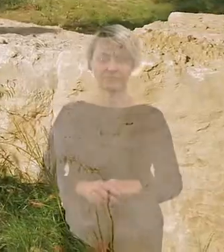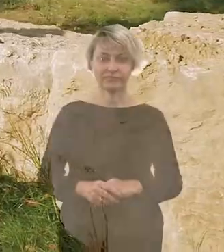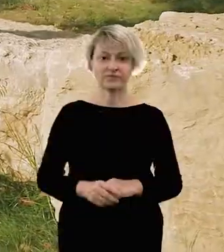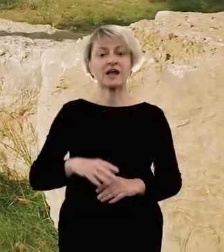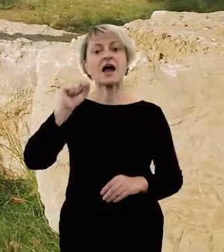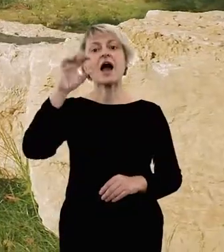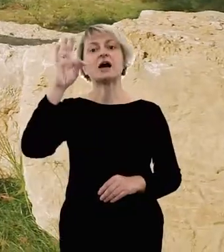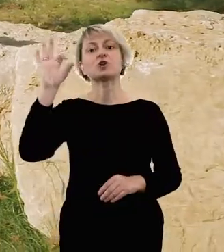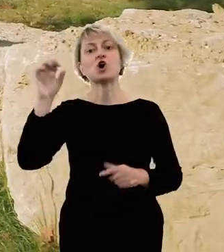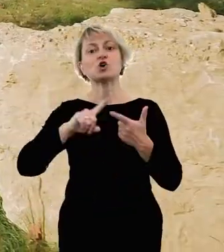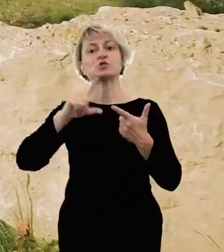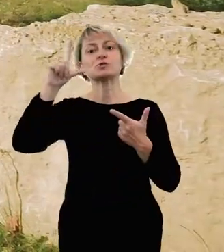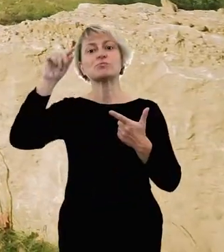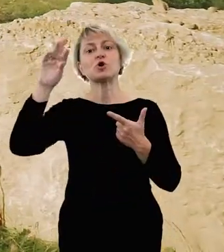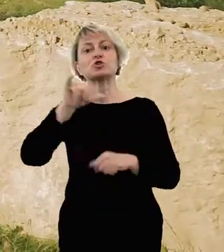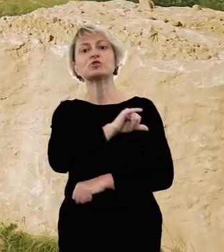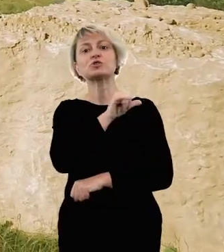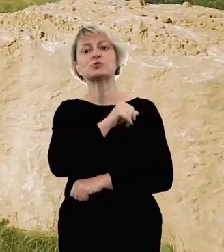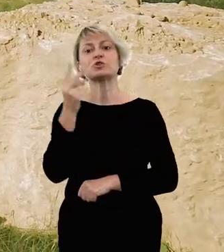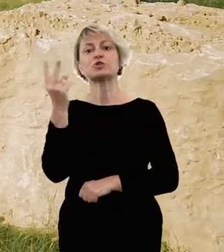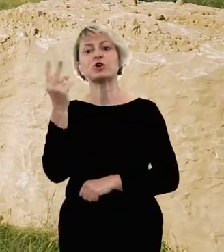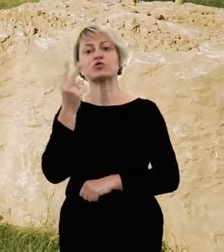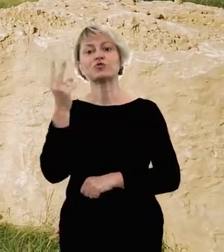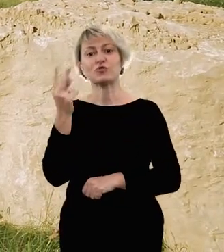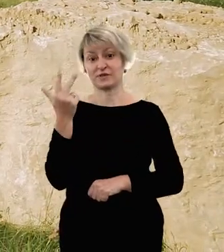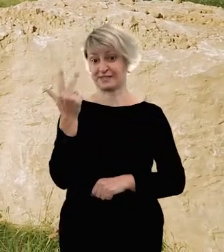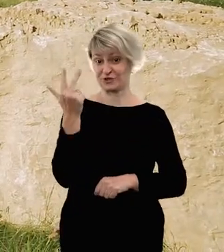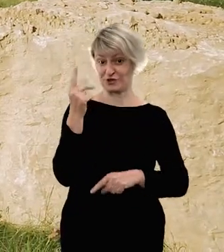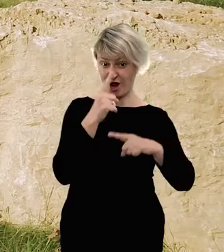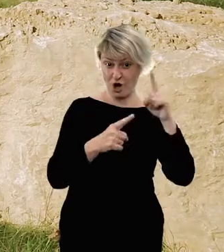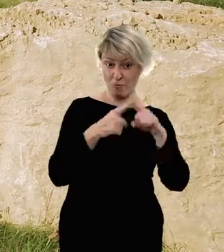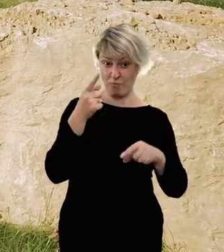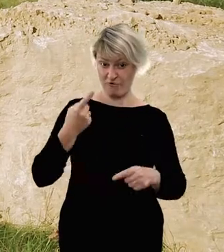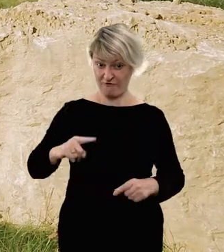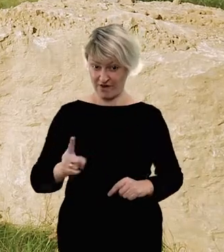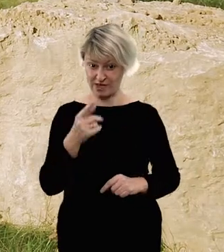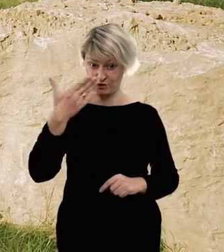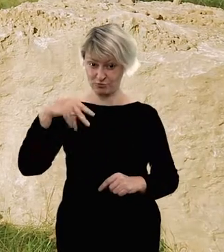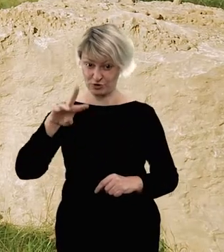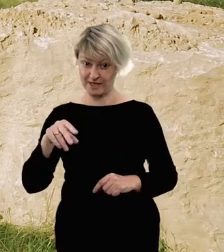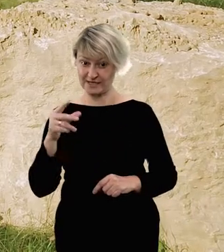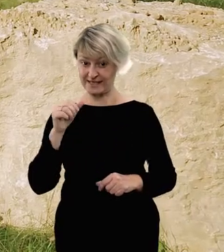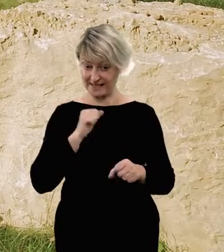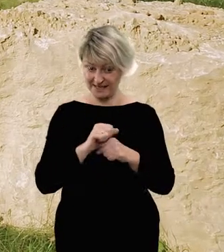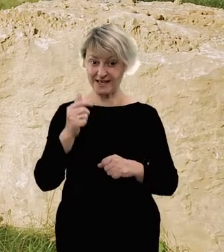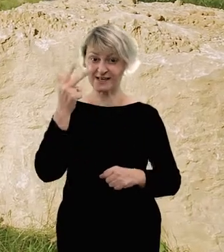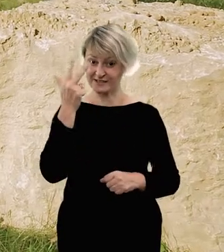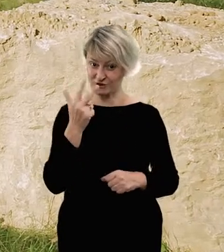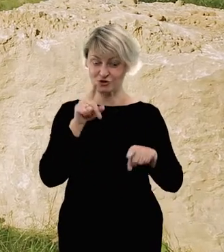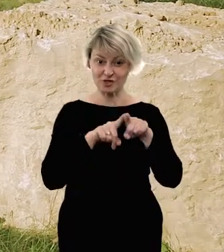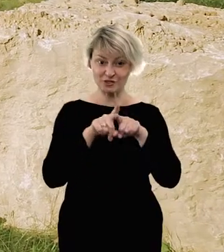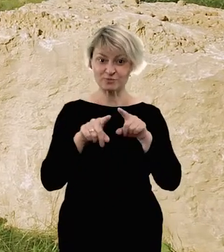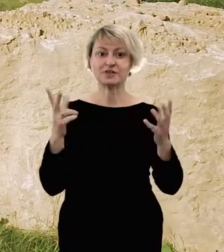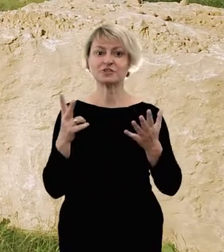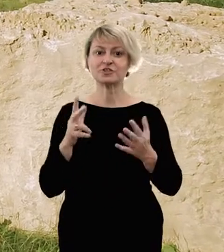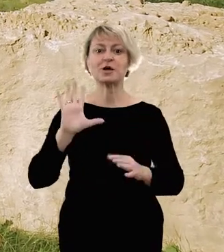Atos i Portos to imiona dwóch z trzech muszkieterów. Jest też trzeci brat, Aramis, który z gdańskiego zoo